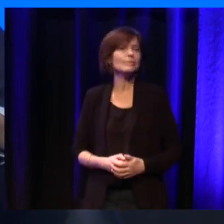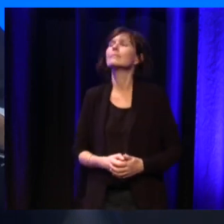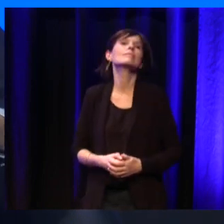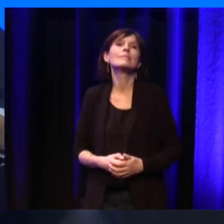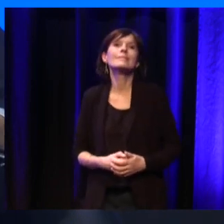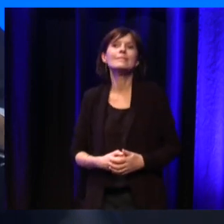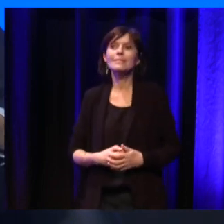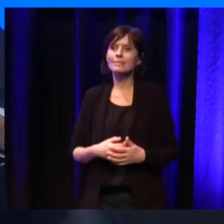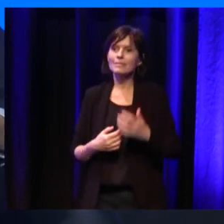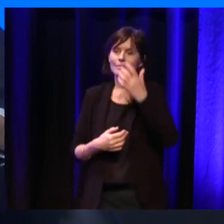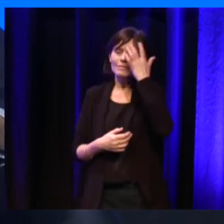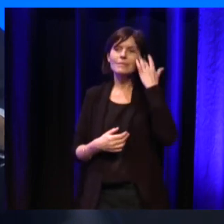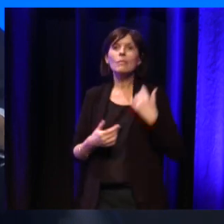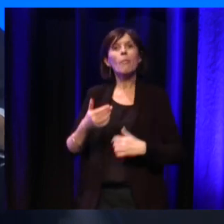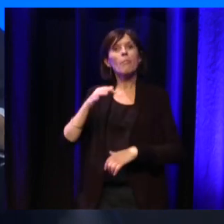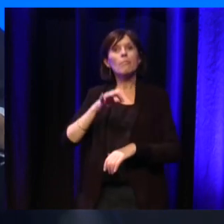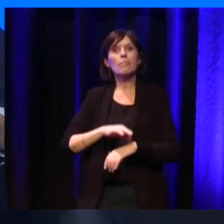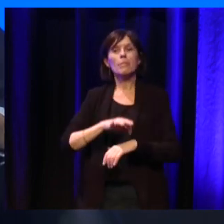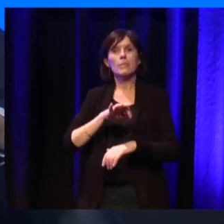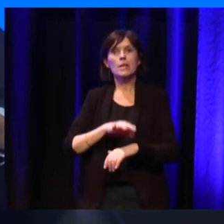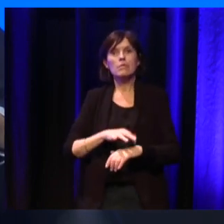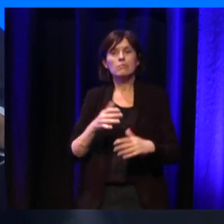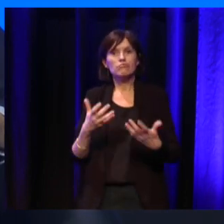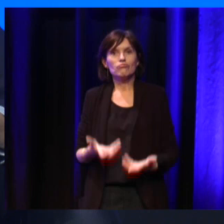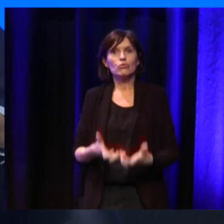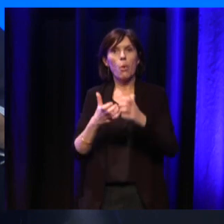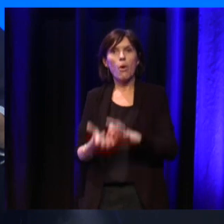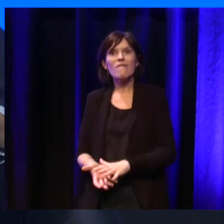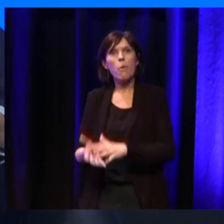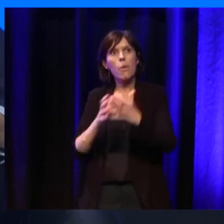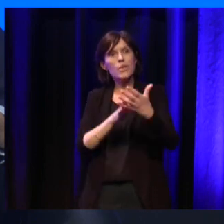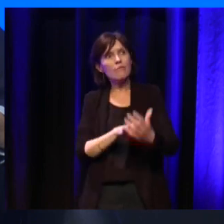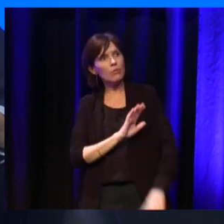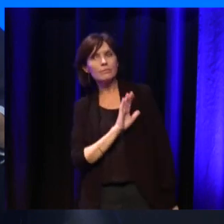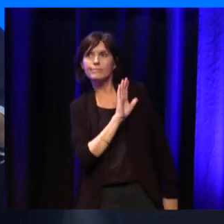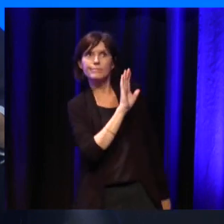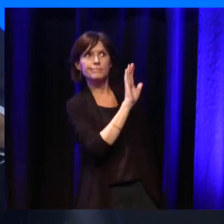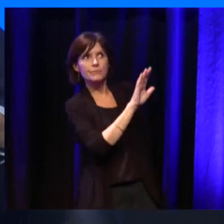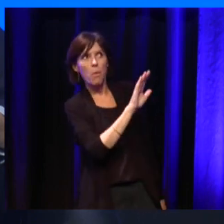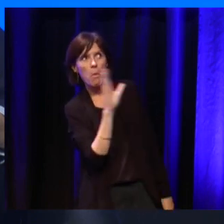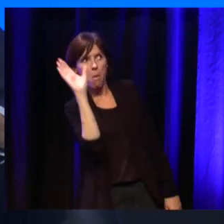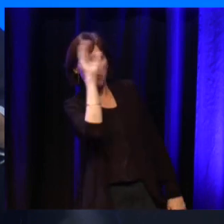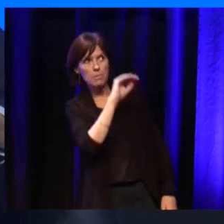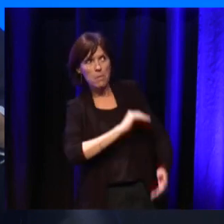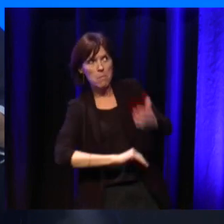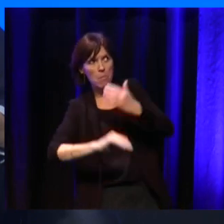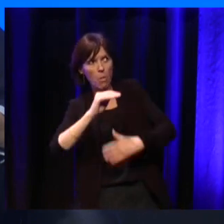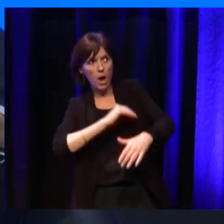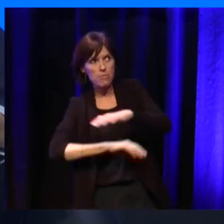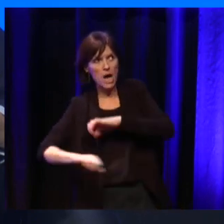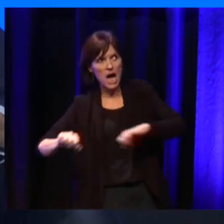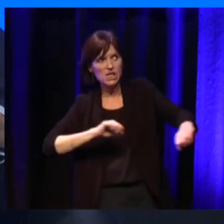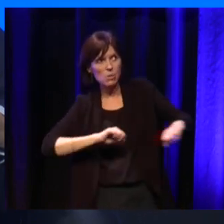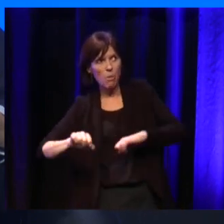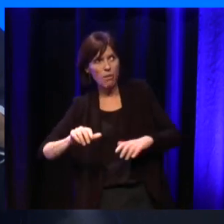Alors, remettre les maladies évolutives à l'agenda de l'action publique, vous remarquerez qu'en fait, j'ai bien regardé le programme. Il n